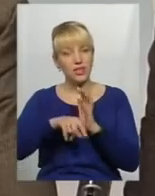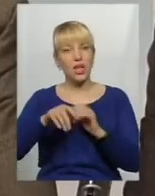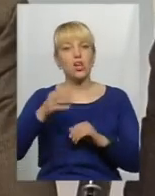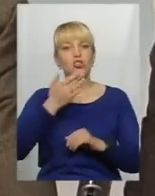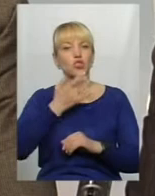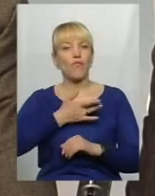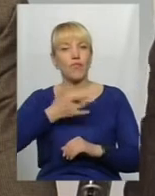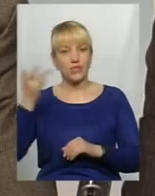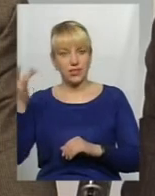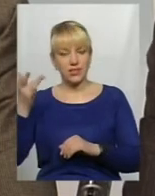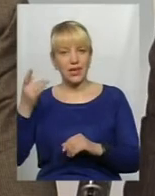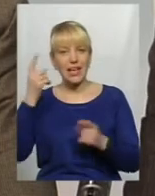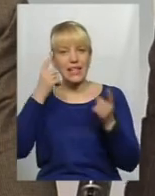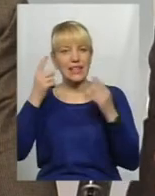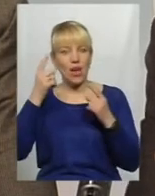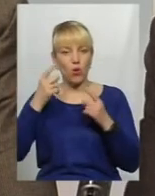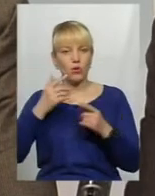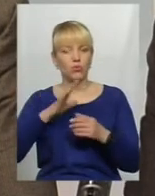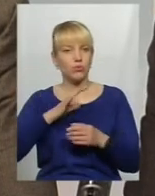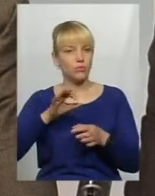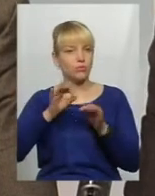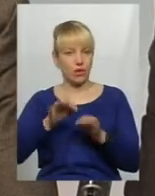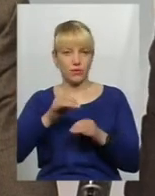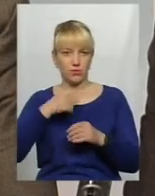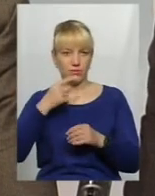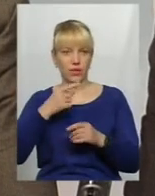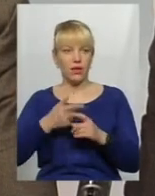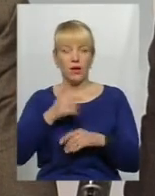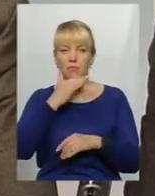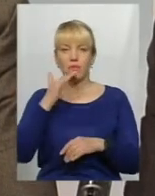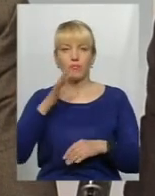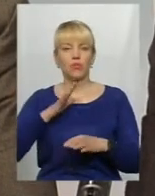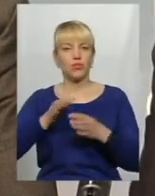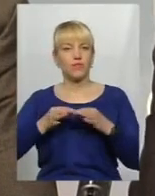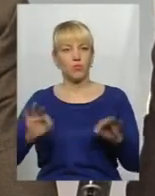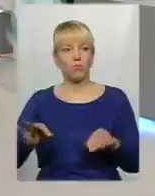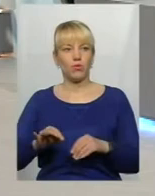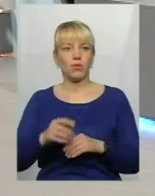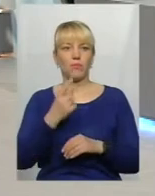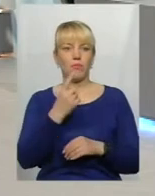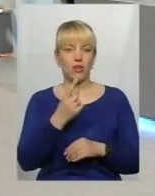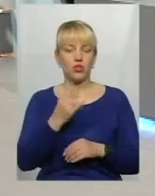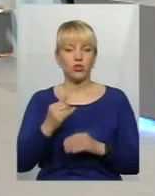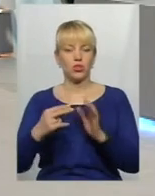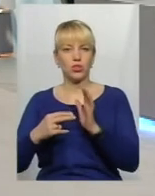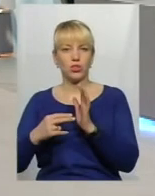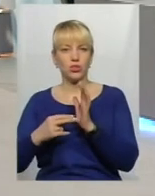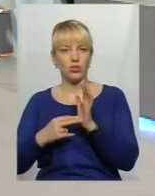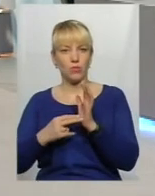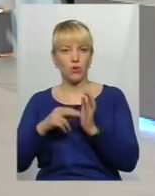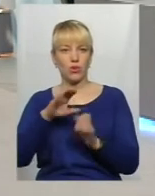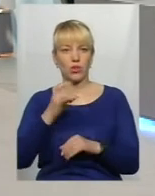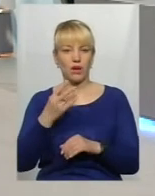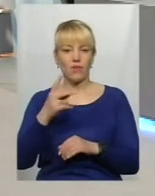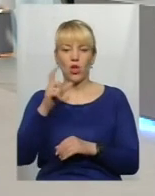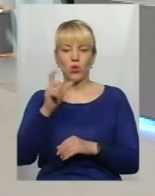як то кажуть, раціонально мислячі. Згадайте, дуже багато було свободи 1 та 7 травня. Та людина могла тиждень на роботу